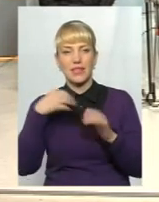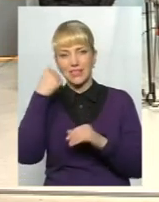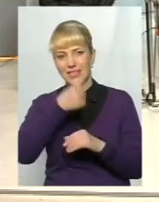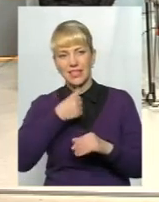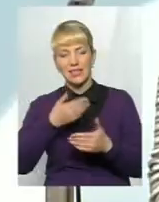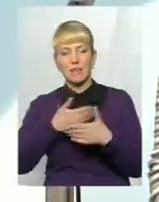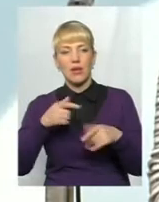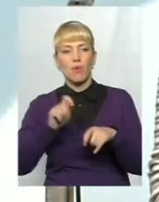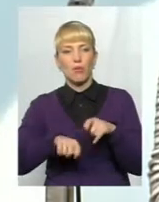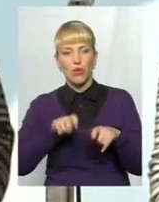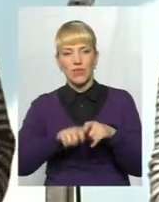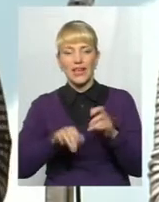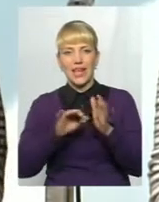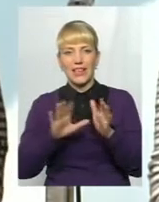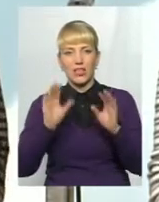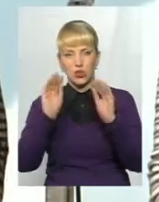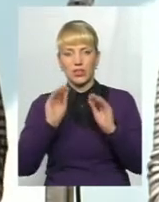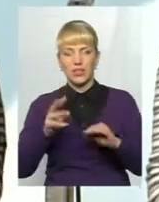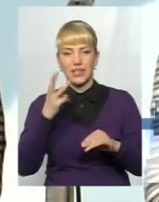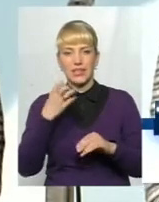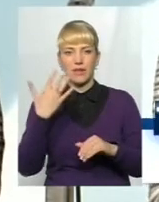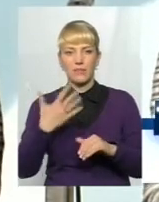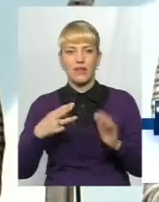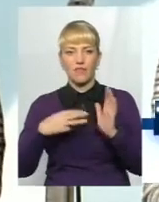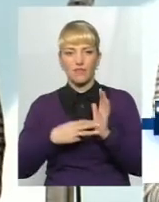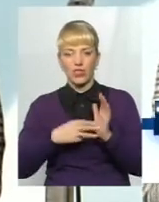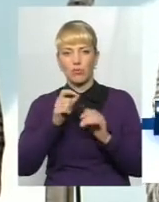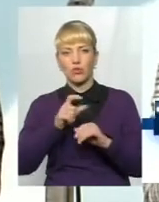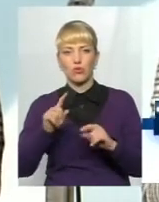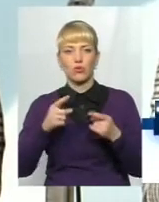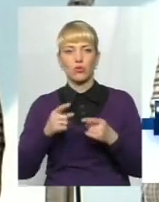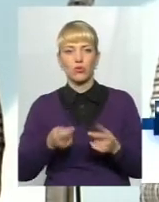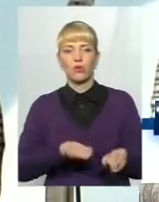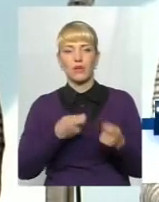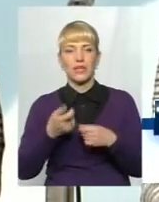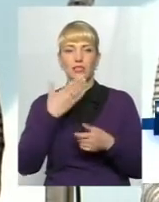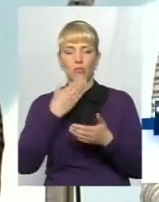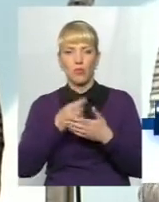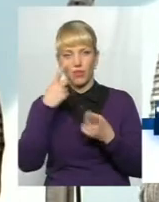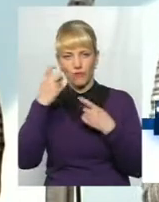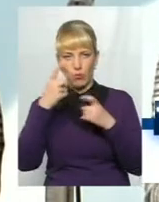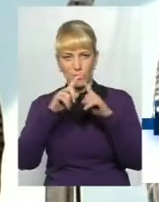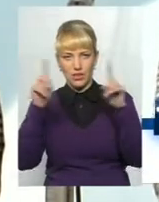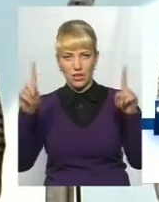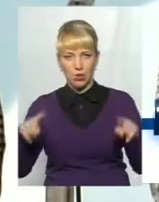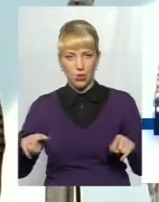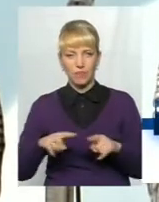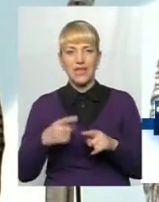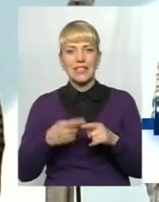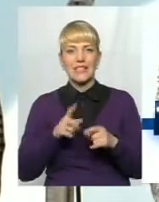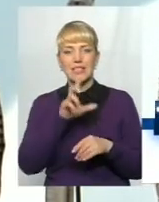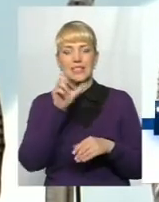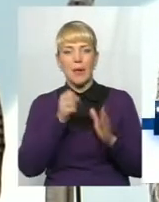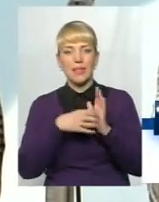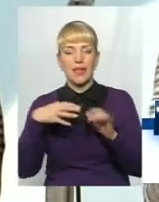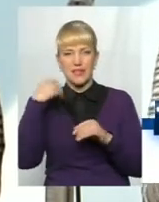перевірили електронних декларацій 358 чоловік, тому що я принесла собою таку інформаційку. Це за підсумком 15-го. це за 15-й